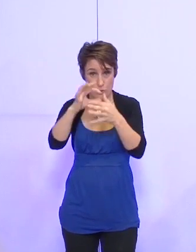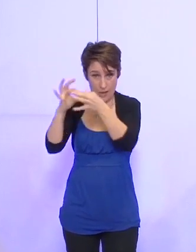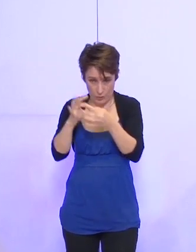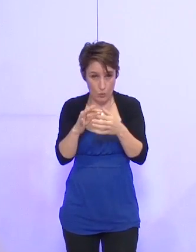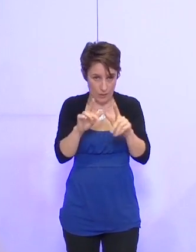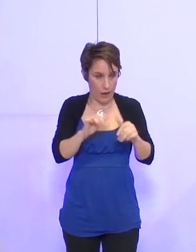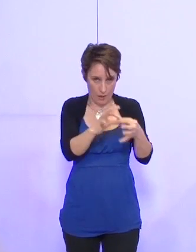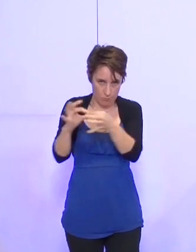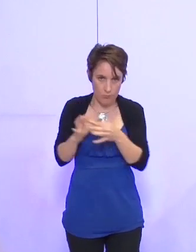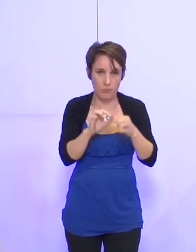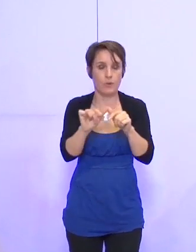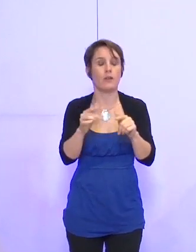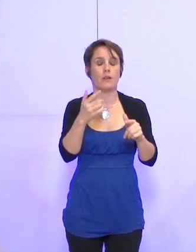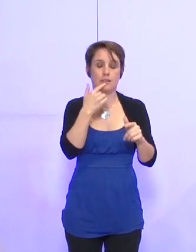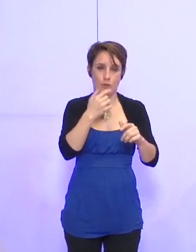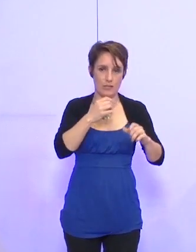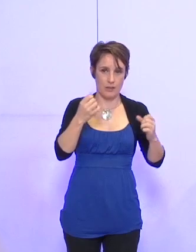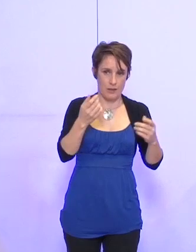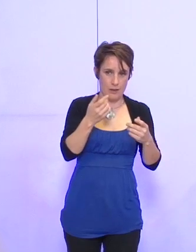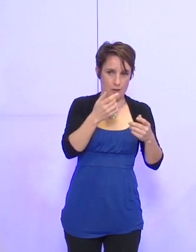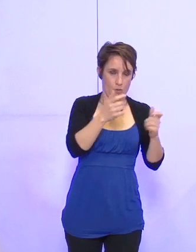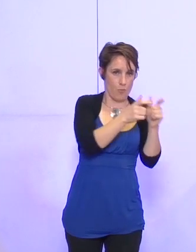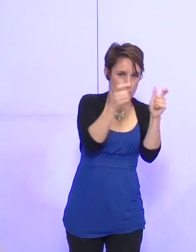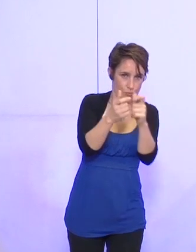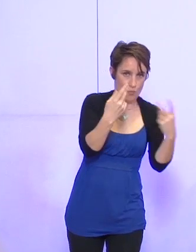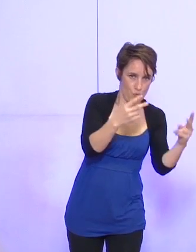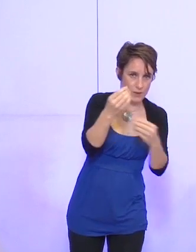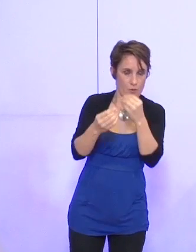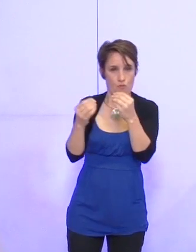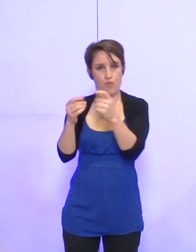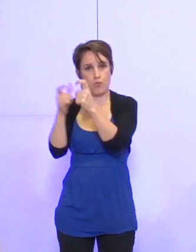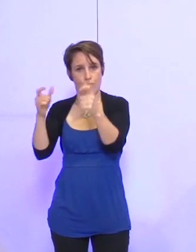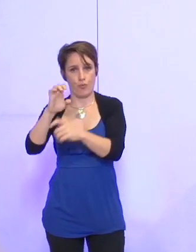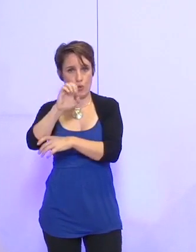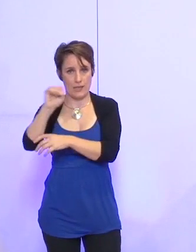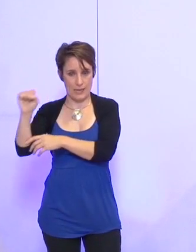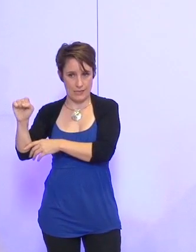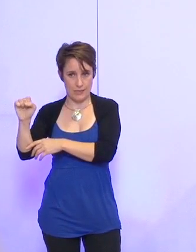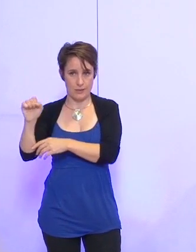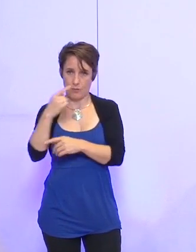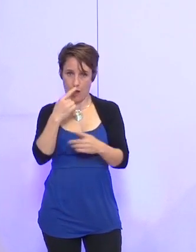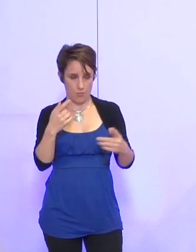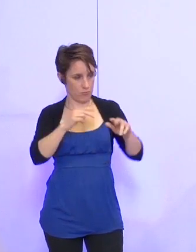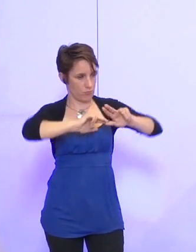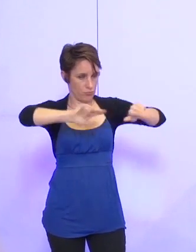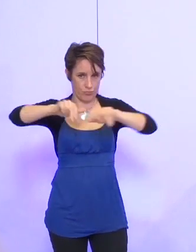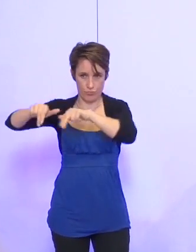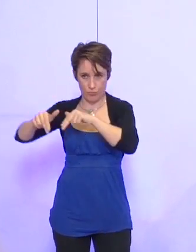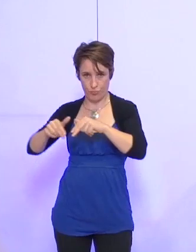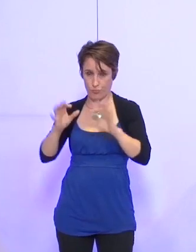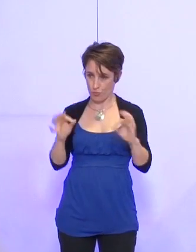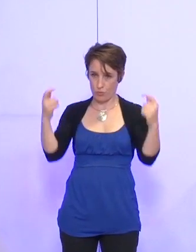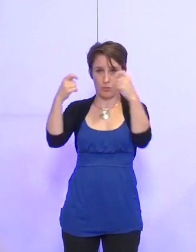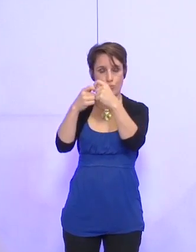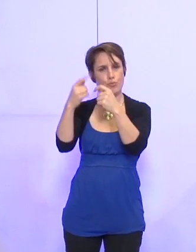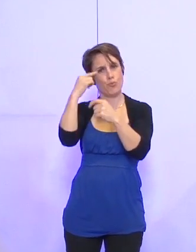les acteurs publics et les acteurs de l'ESS s'inscrit en cohérence avec la loi relative à l'économie sociale et solidaire votée dernièrement le 31